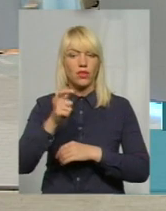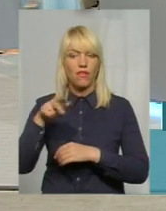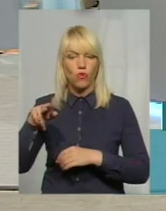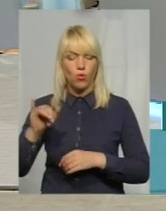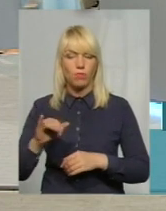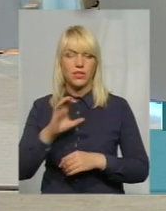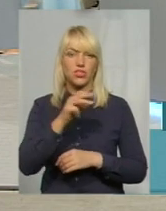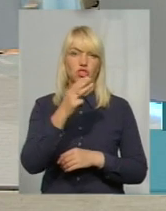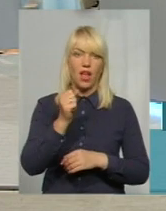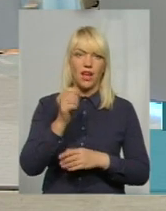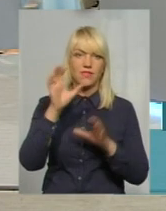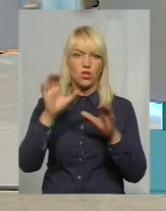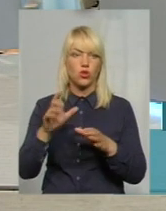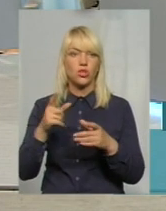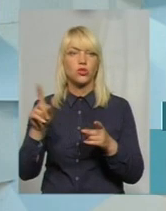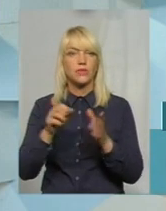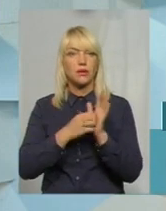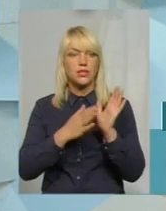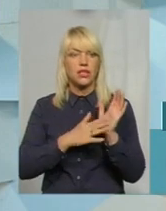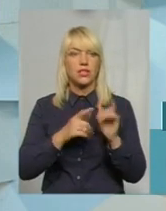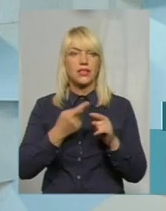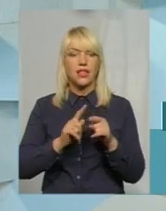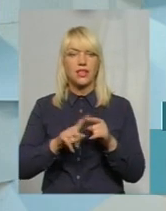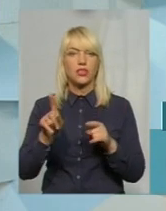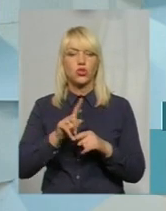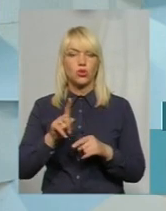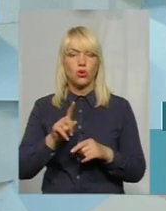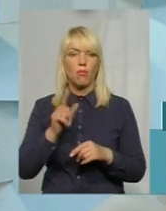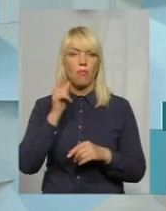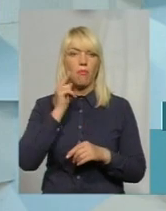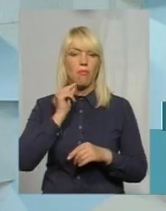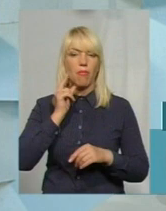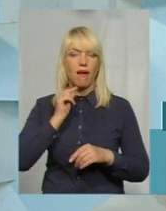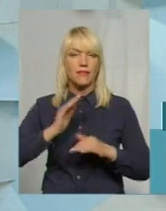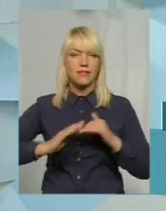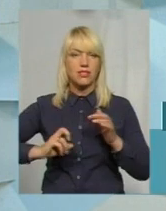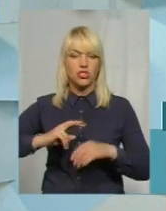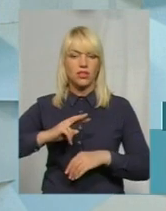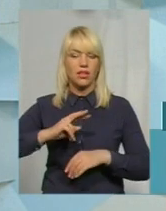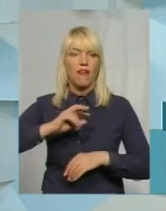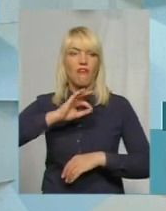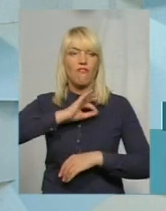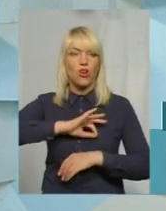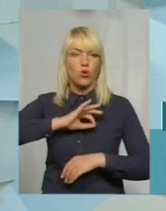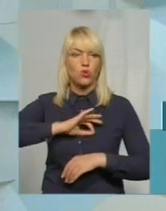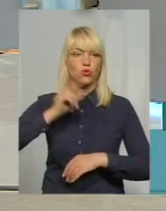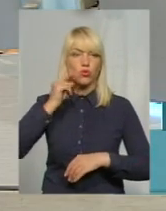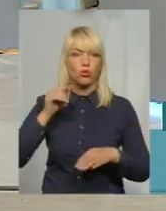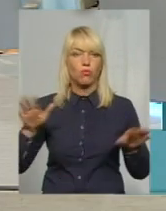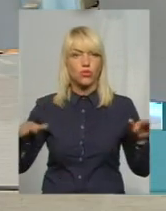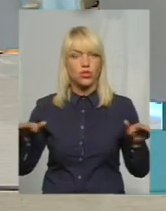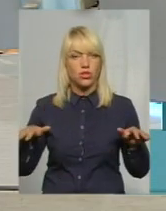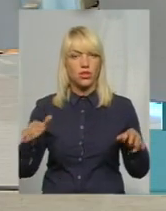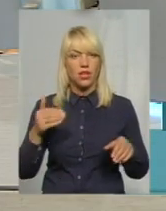за те, що пасічник використовує бжіл, він за це повинен